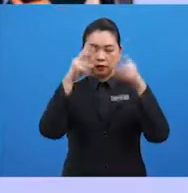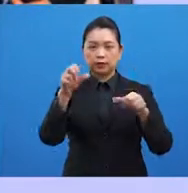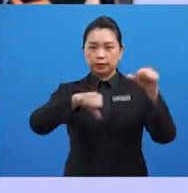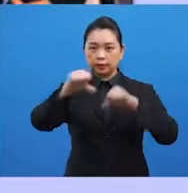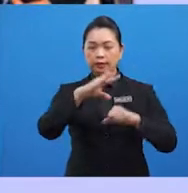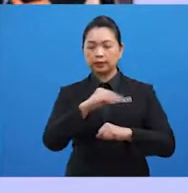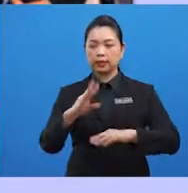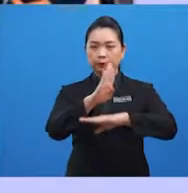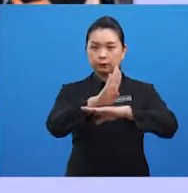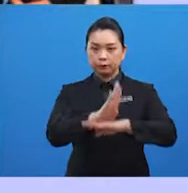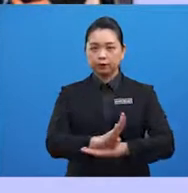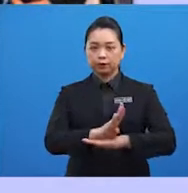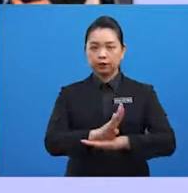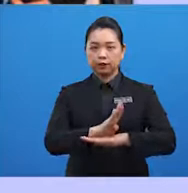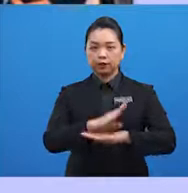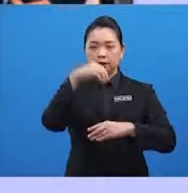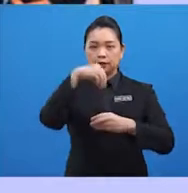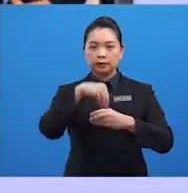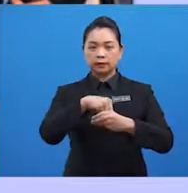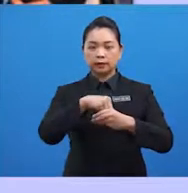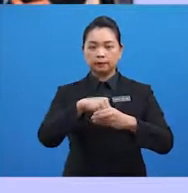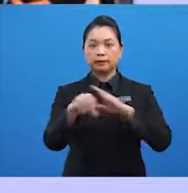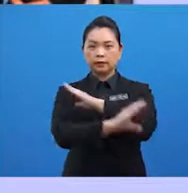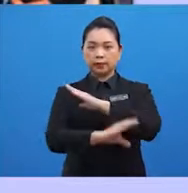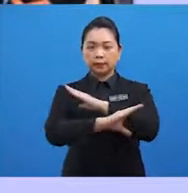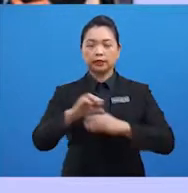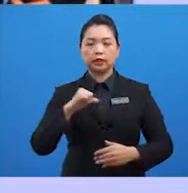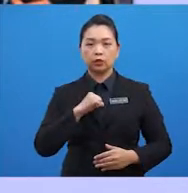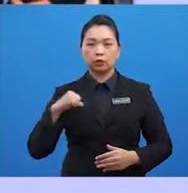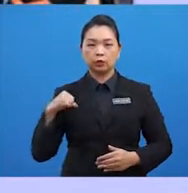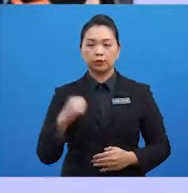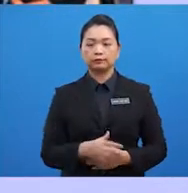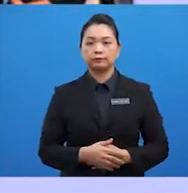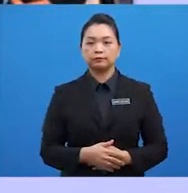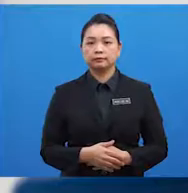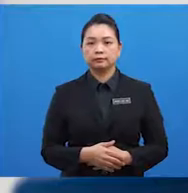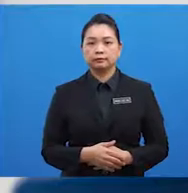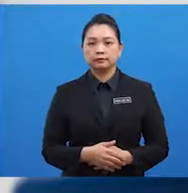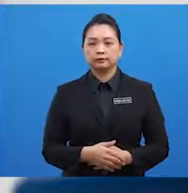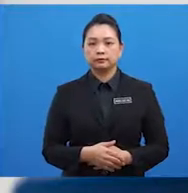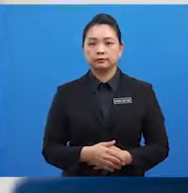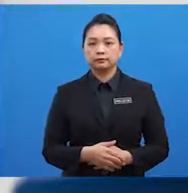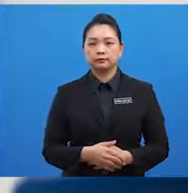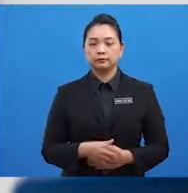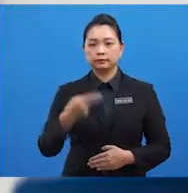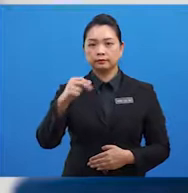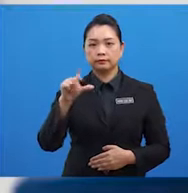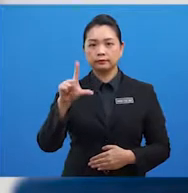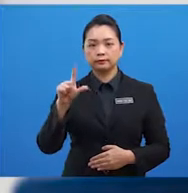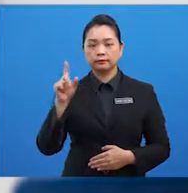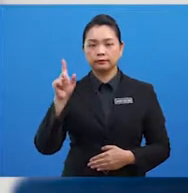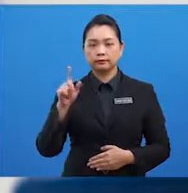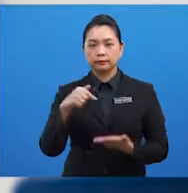sains dan kebudayaan dalam kalangan negara anggota. Hal ini adalah untuk